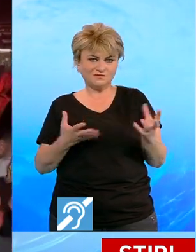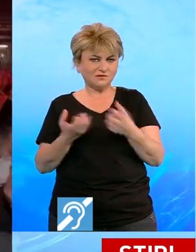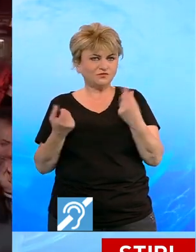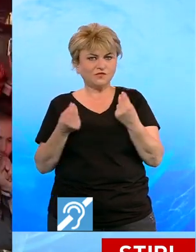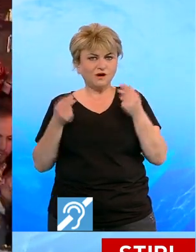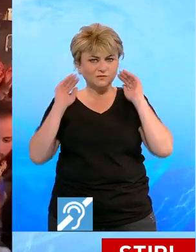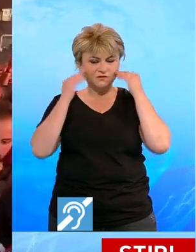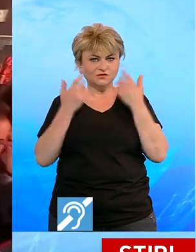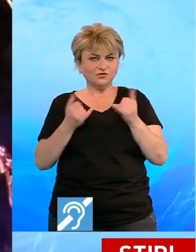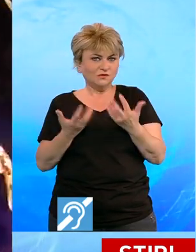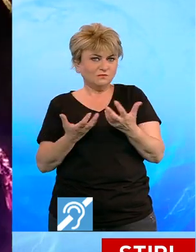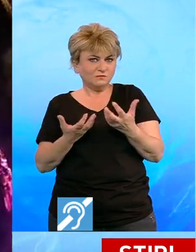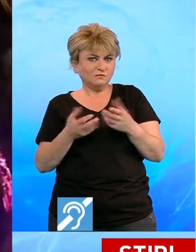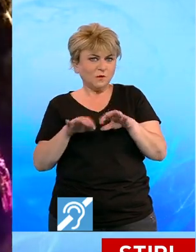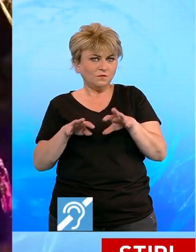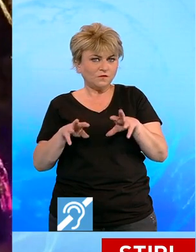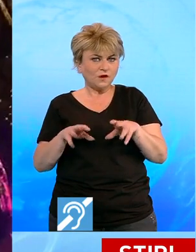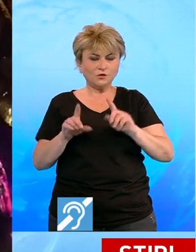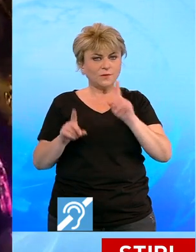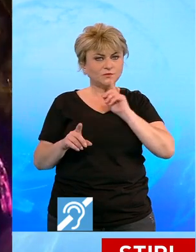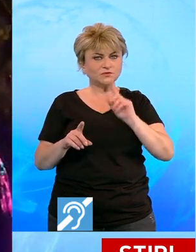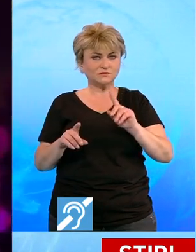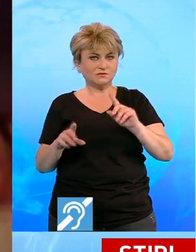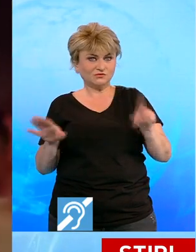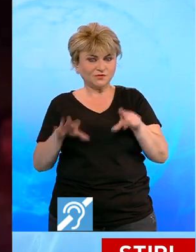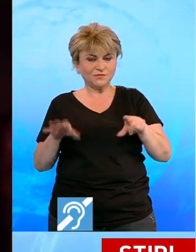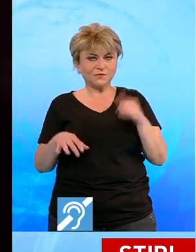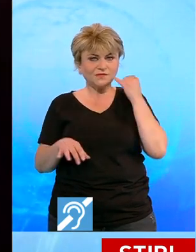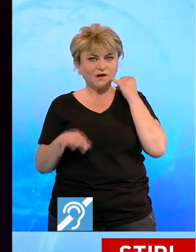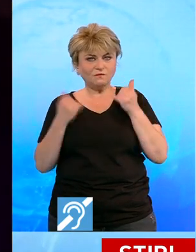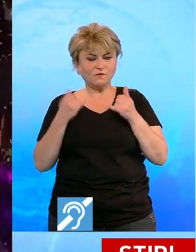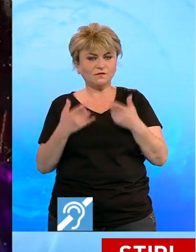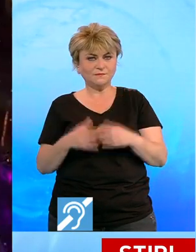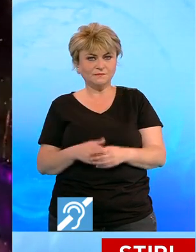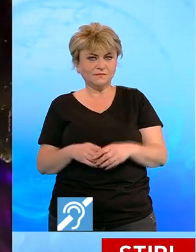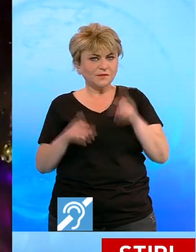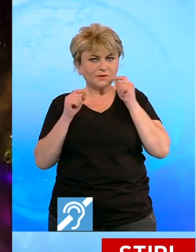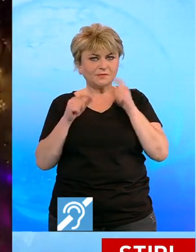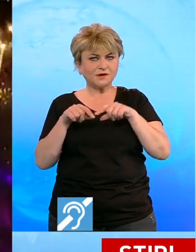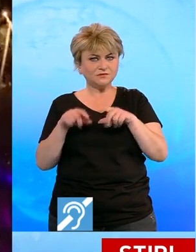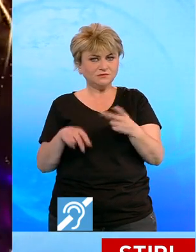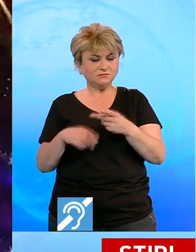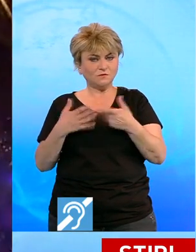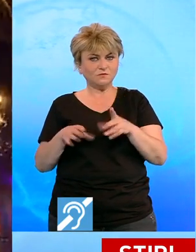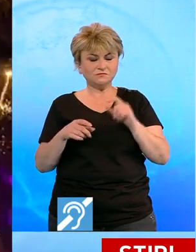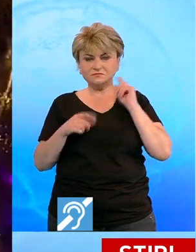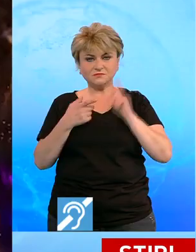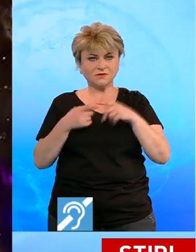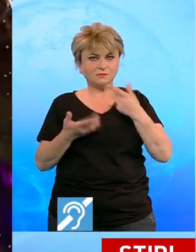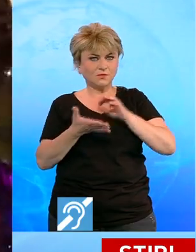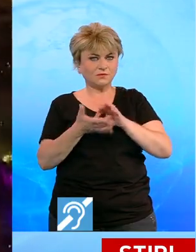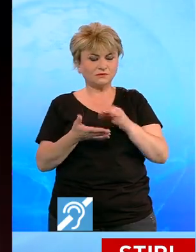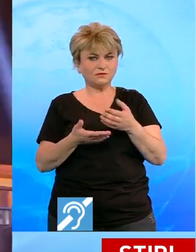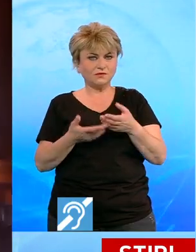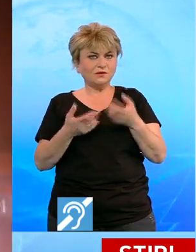Așa că au trecut la acțiune și au furat numai puțin de 17 telefoane mobile. Bărbații au fost descoperiți în momentul în care